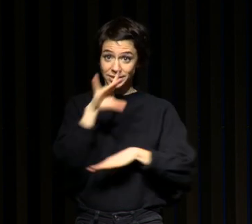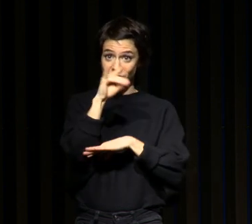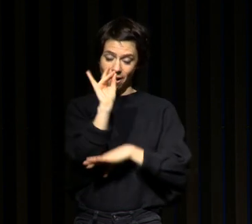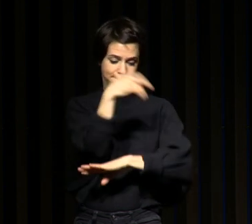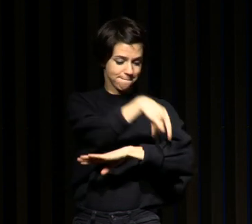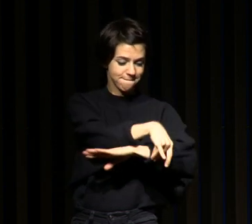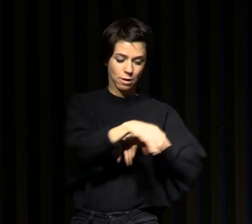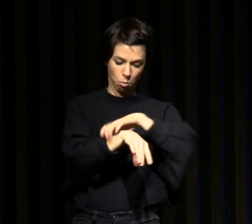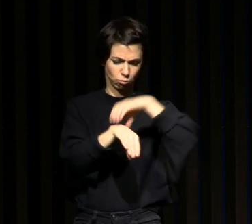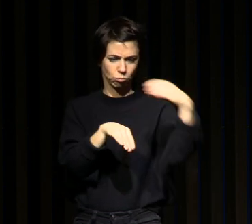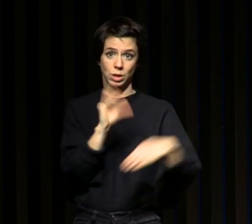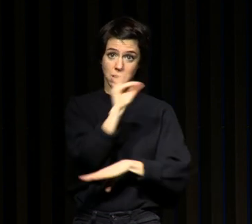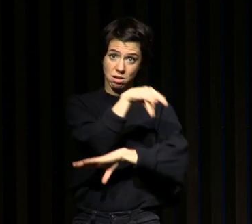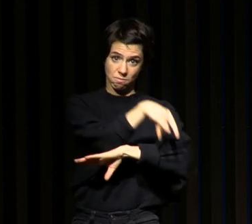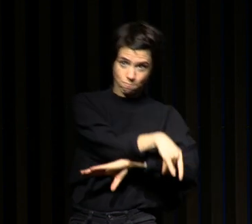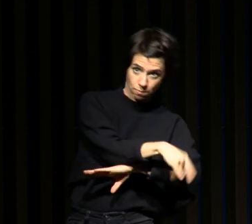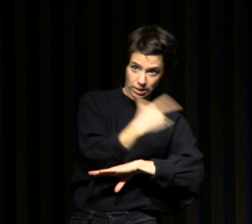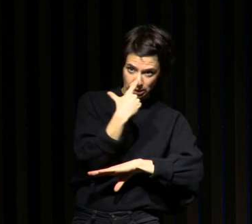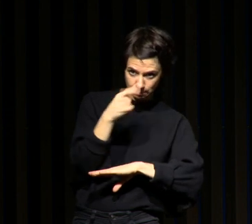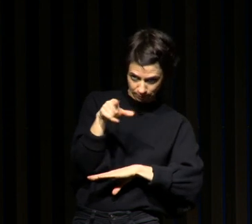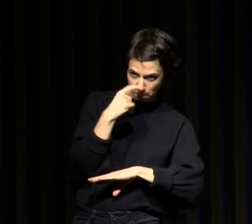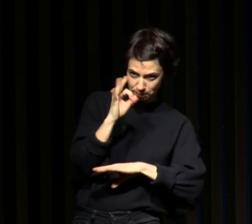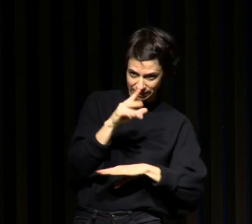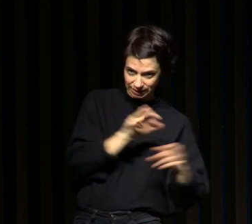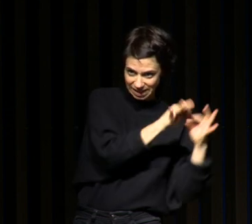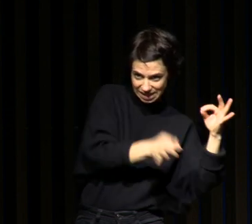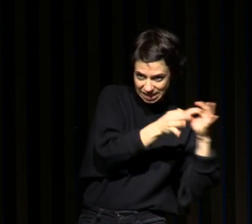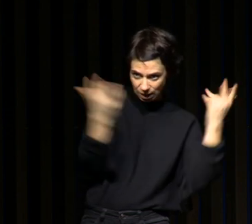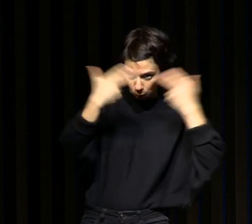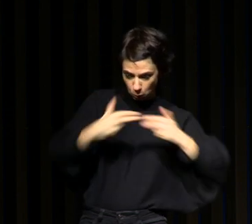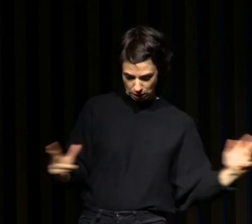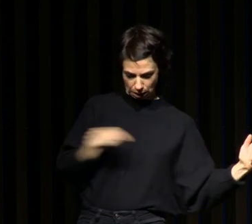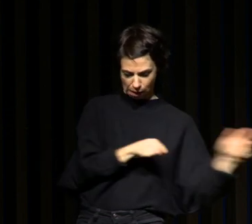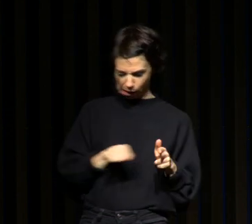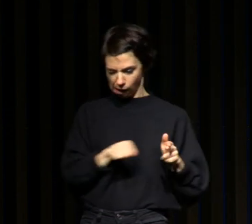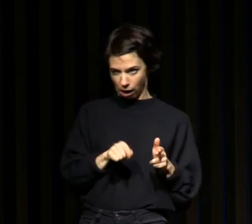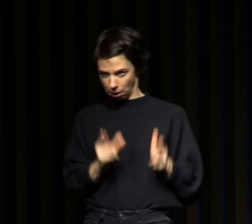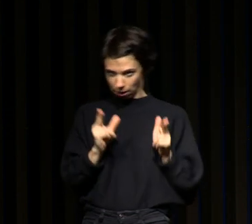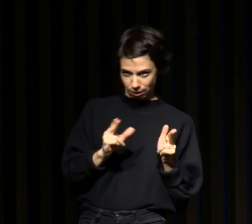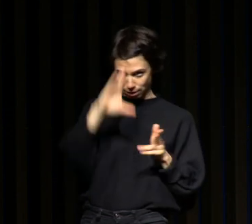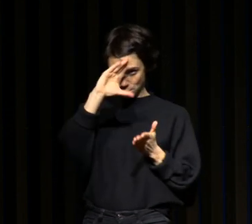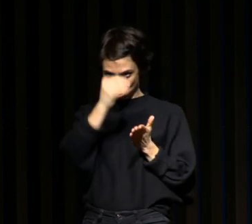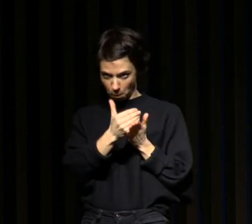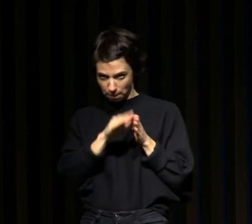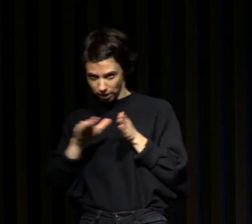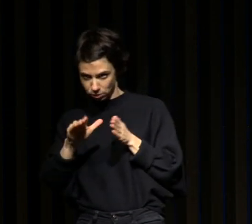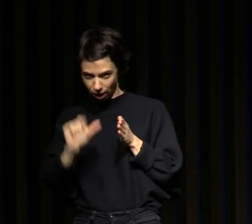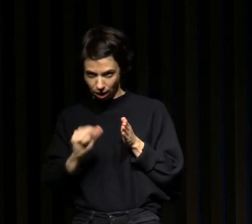penser qu'elle est probablement en atonie musculaire et dans un sommeil paradoxal. Ça, c'est un exemple type de sommeil